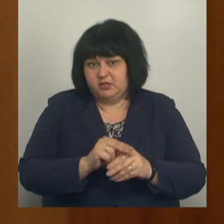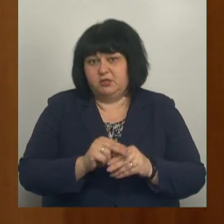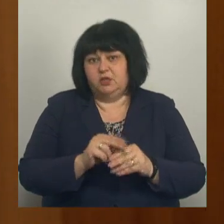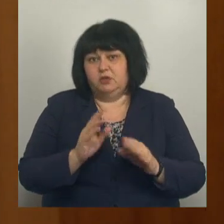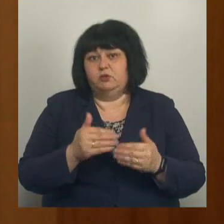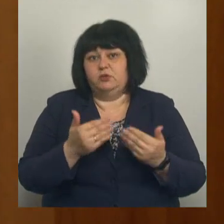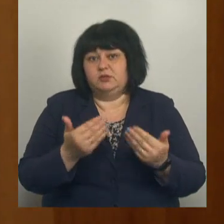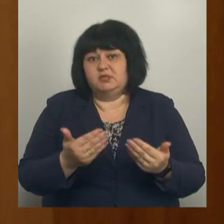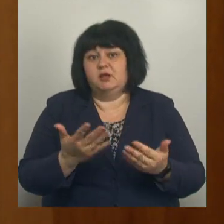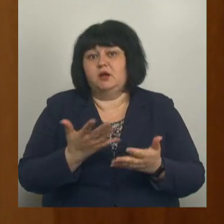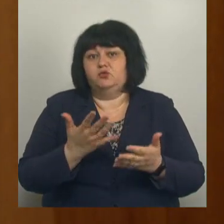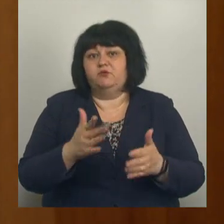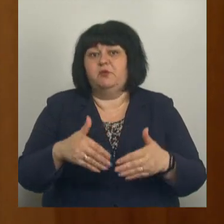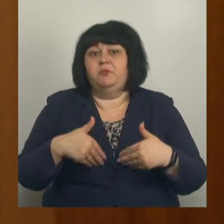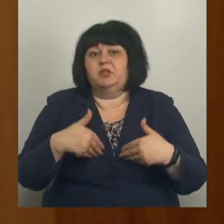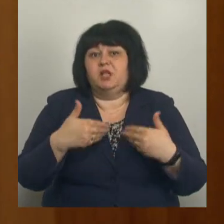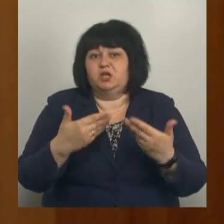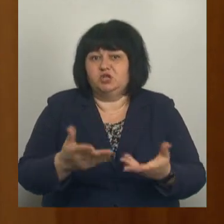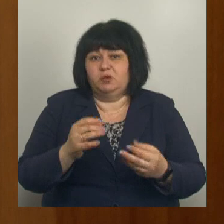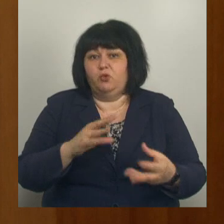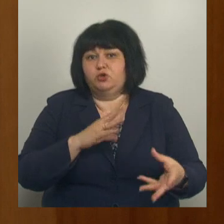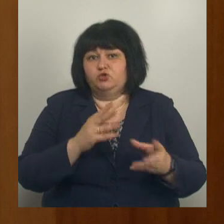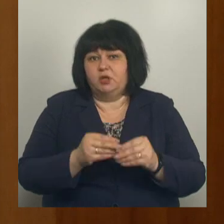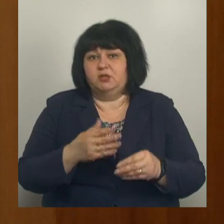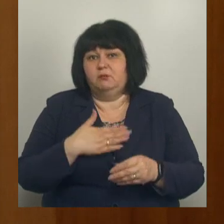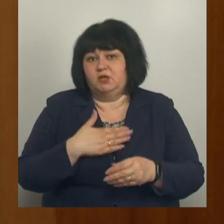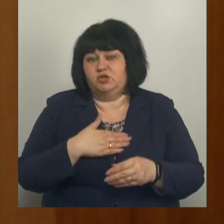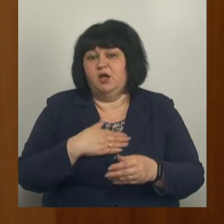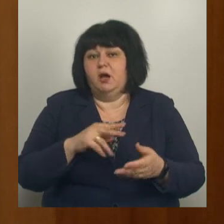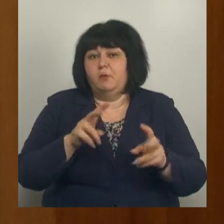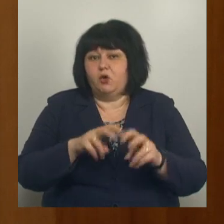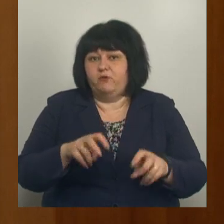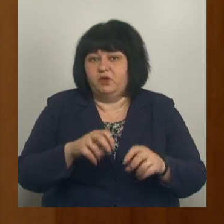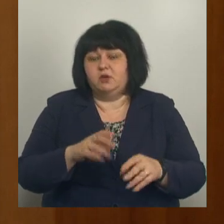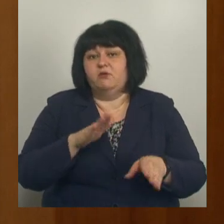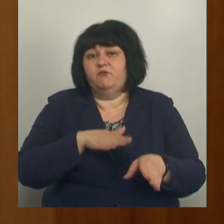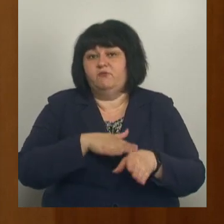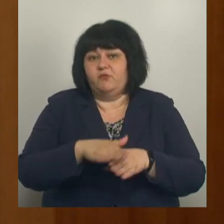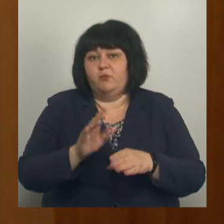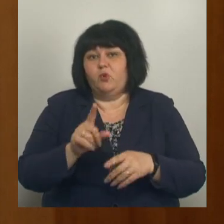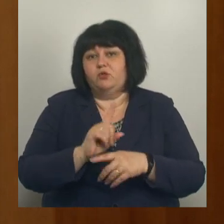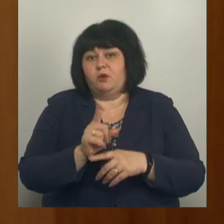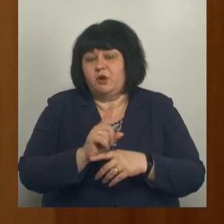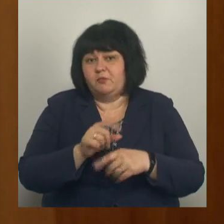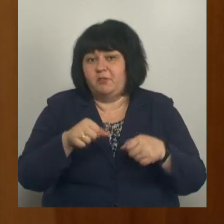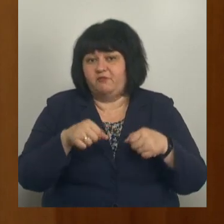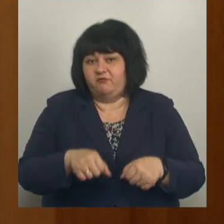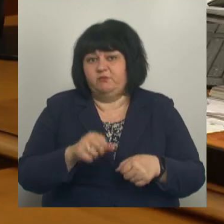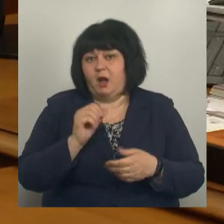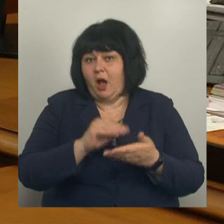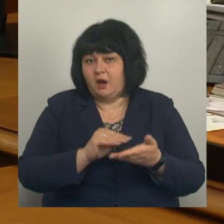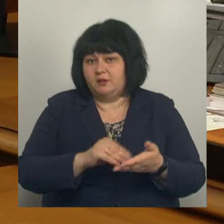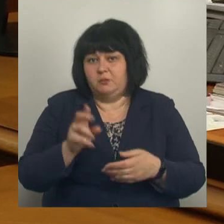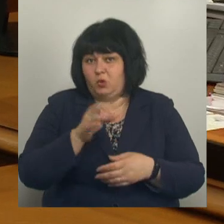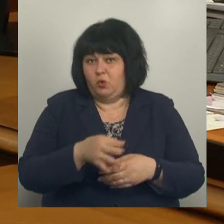предложили по результату нашей проверки, они были реализованы в виде принятия нормативных проектов в Белгородской области.